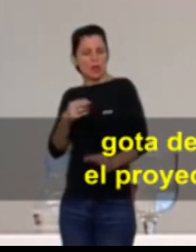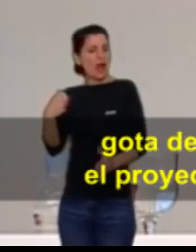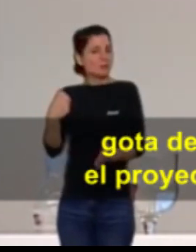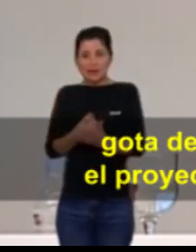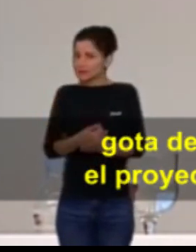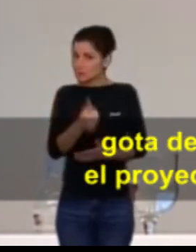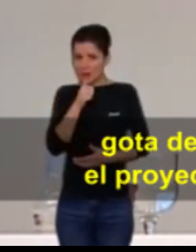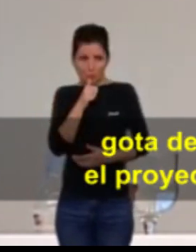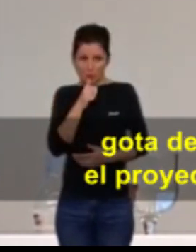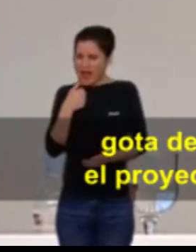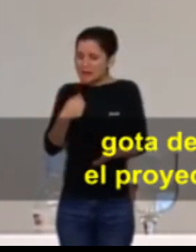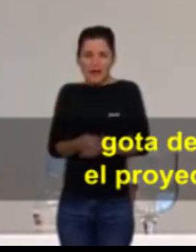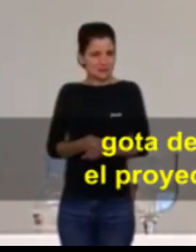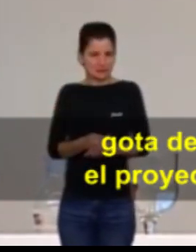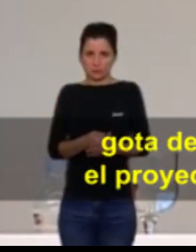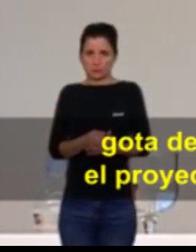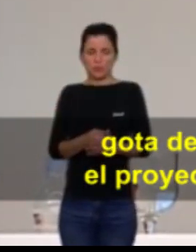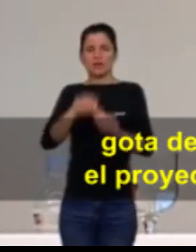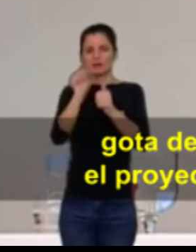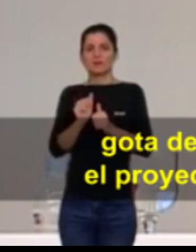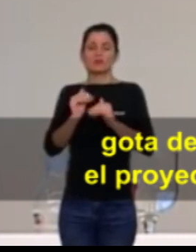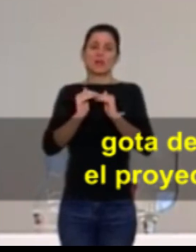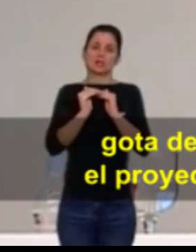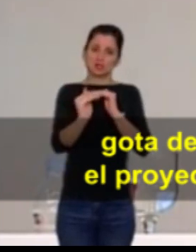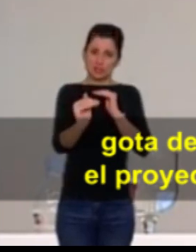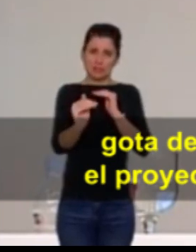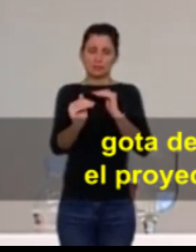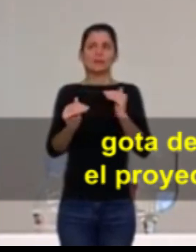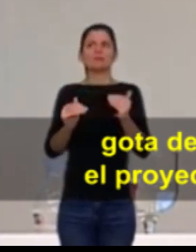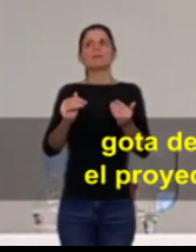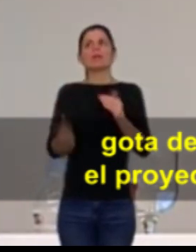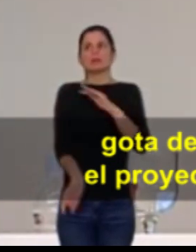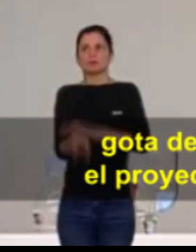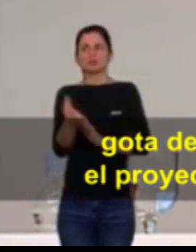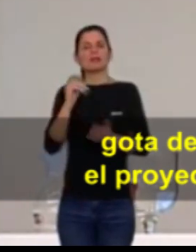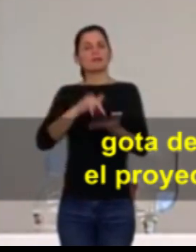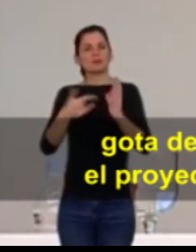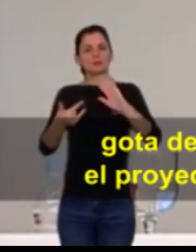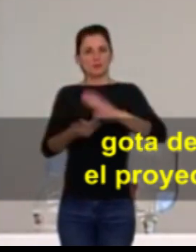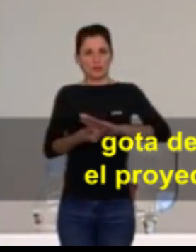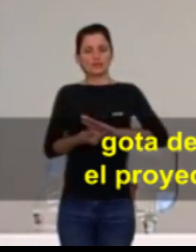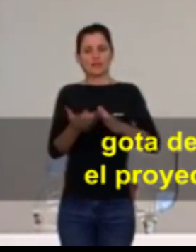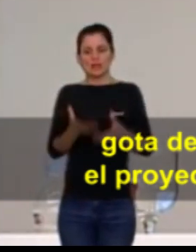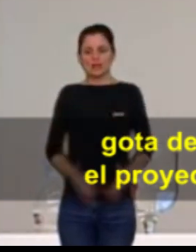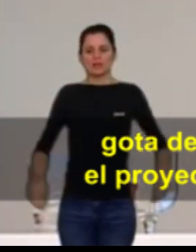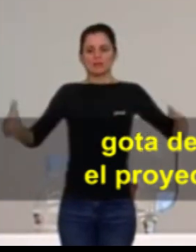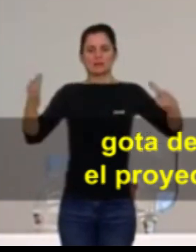de manera sostenible, com és ara el projecte de desaladora que